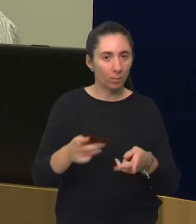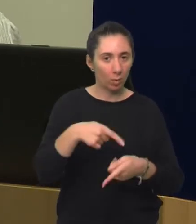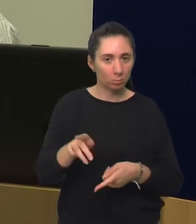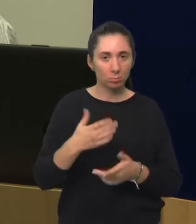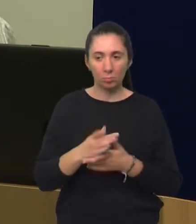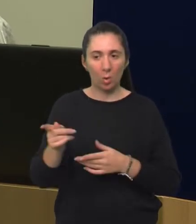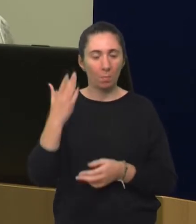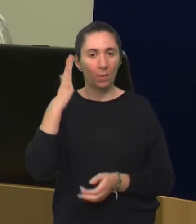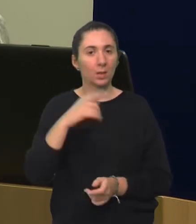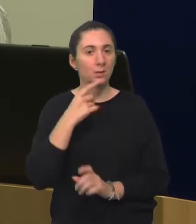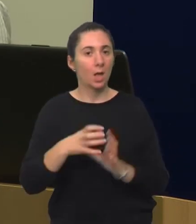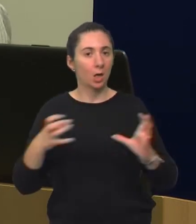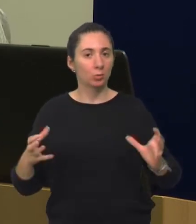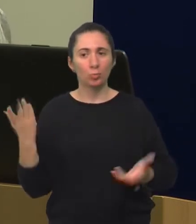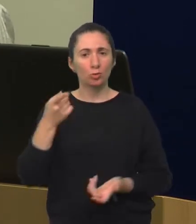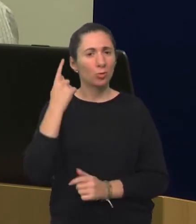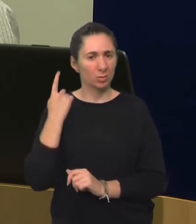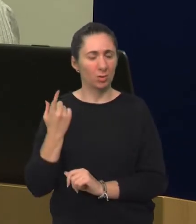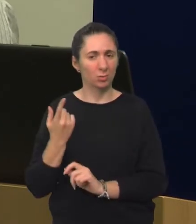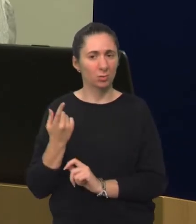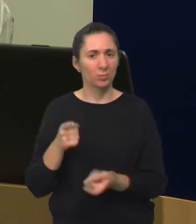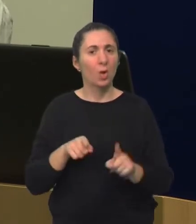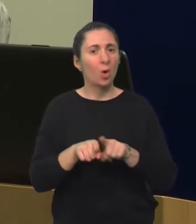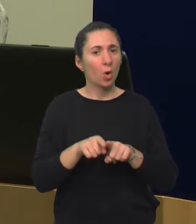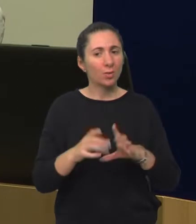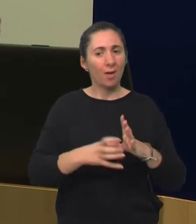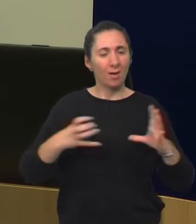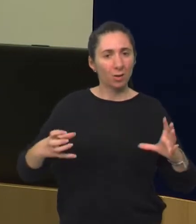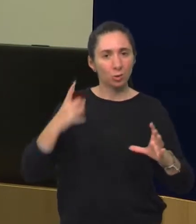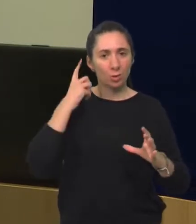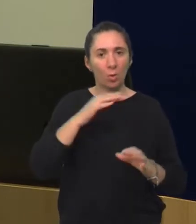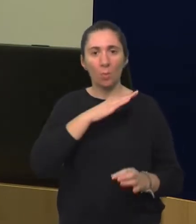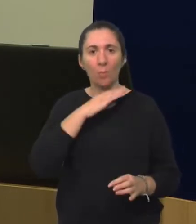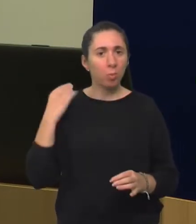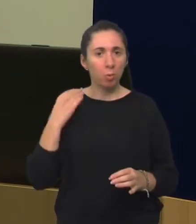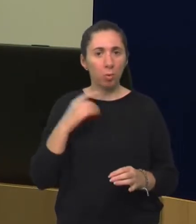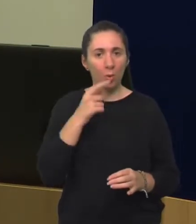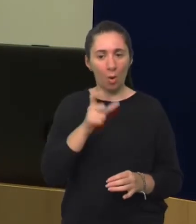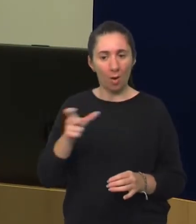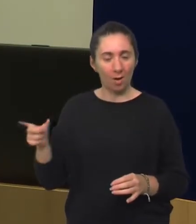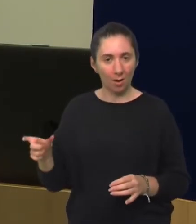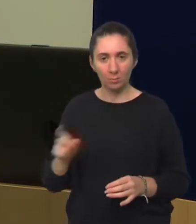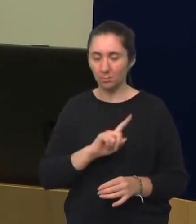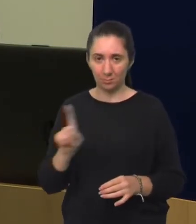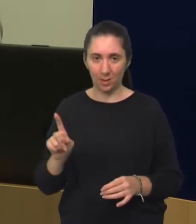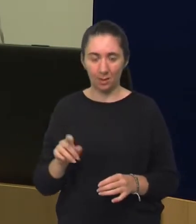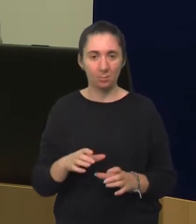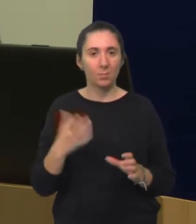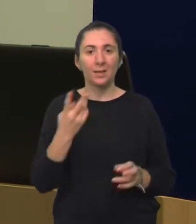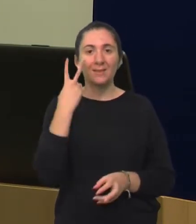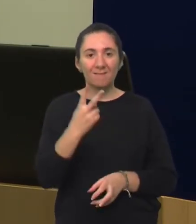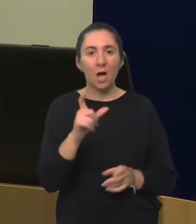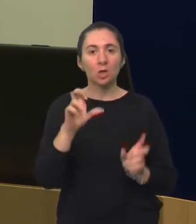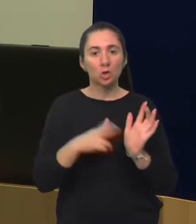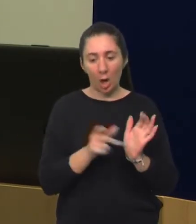što ne slaže rečenice. Šta to zapravo znači? Roditeljima rečenice znače puno riječi u rečenici, ne rečenica i dvočlani iskaz. Sve gdje smo